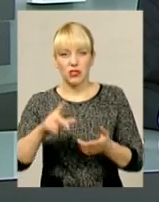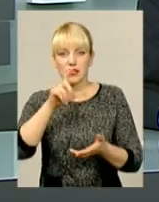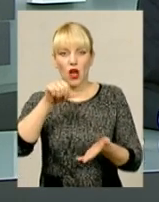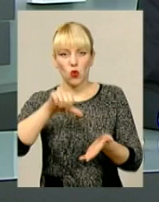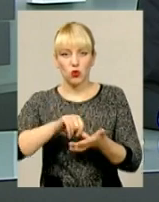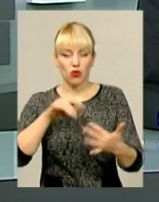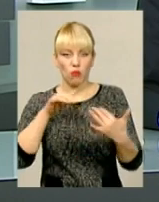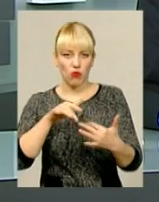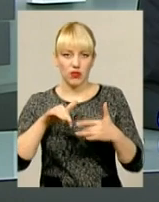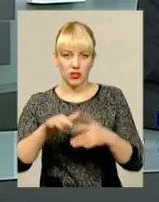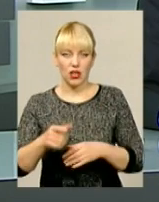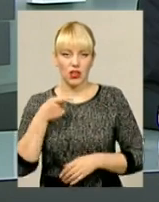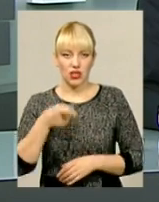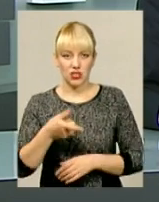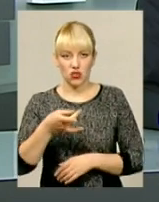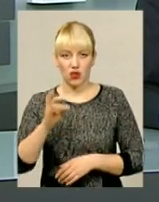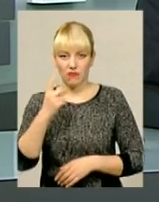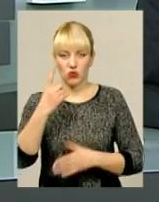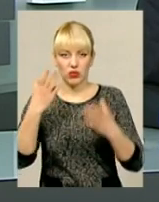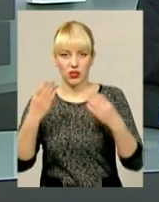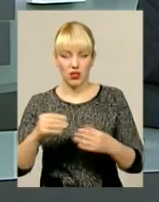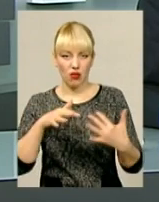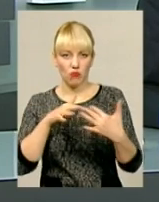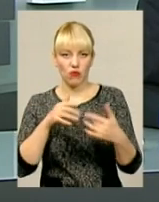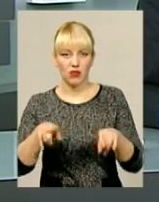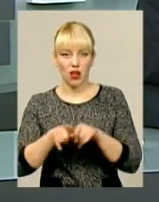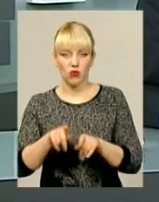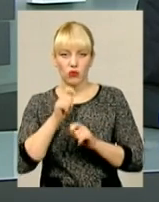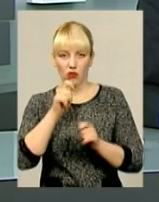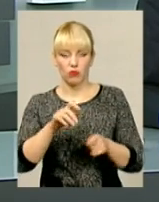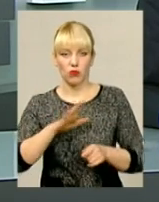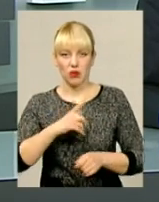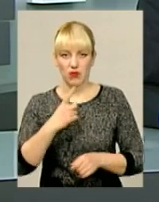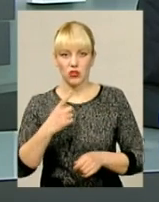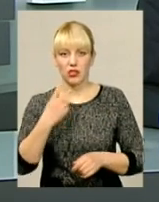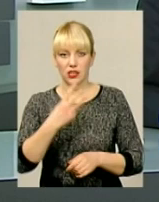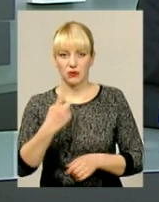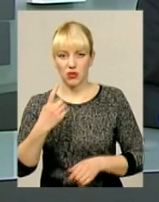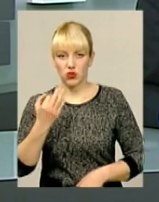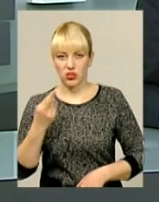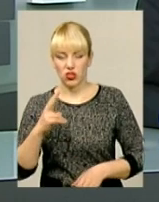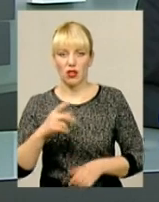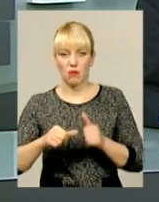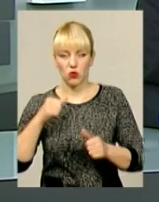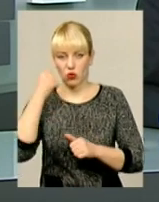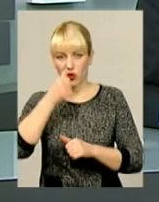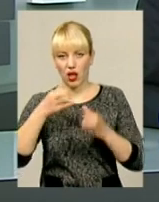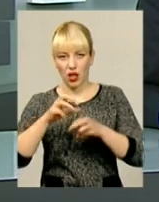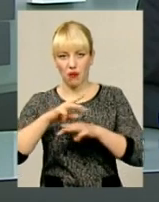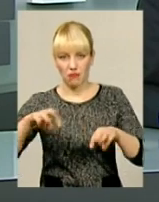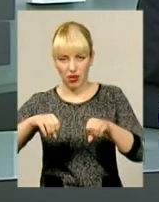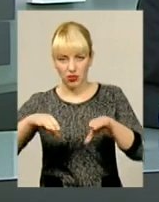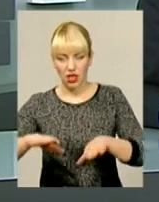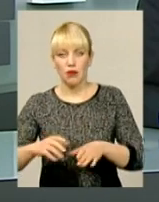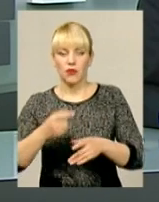Це тисяча гривень за один бойовий день. Таку винагороду встановив Кабмін 31 січня минулого року. Частина військових ці гроші